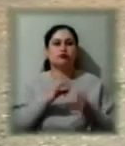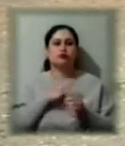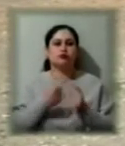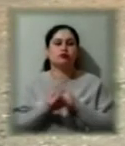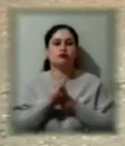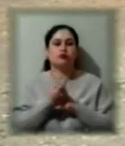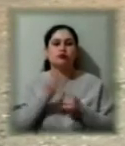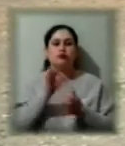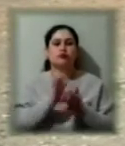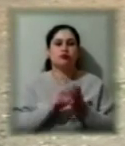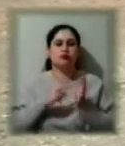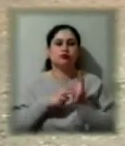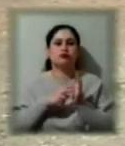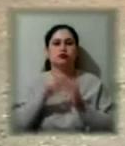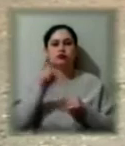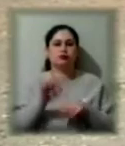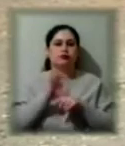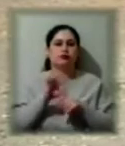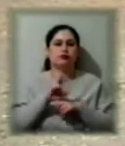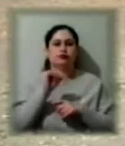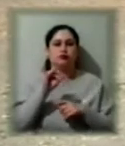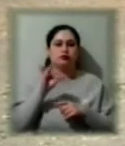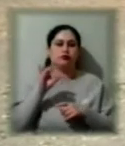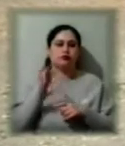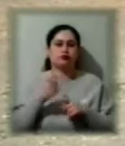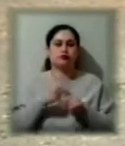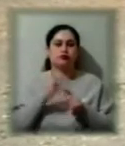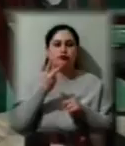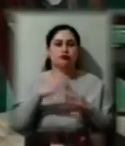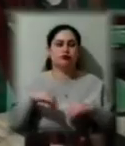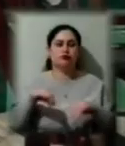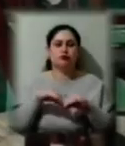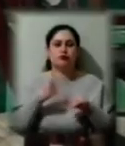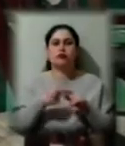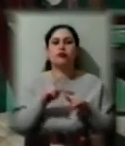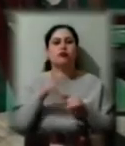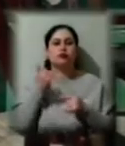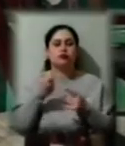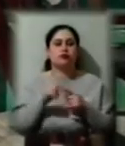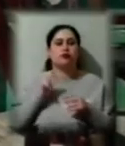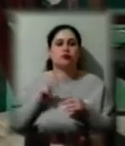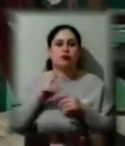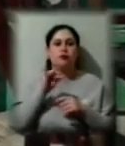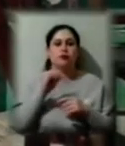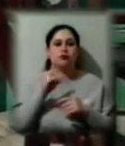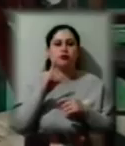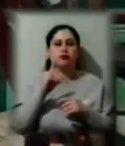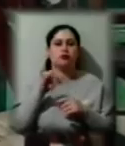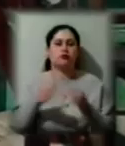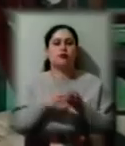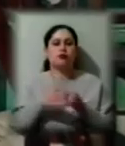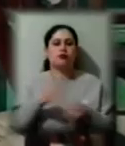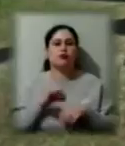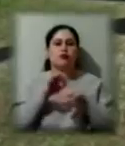сім хворих на коронавірусну інфекцію. Це дві родини. Наразі тут працюють медичні бригади, які проводять подворовий